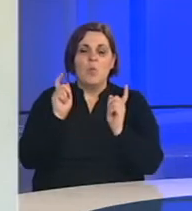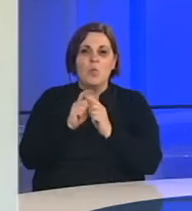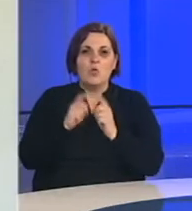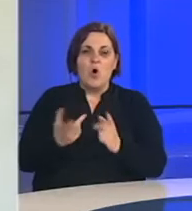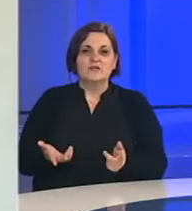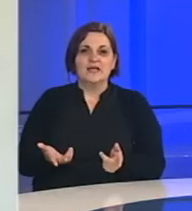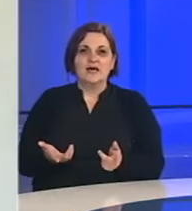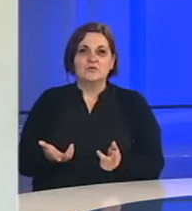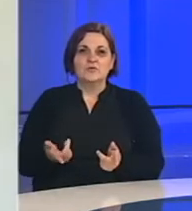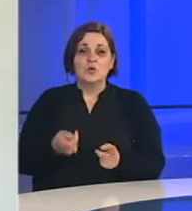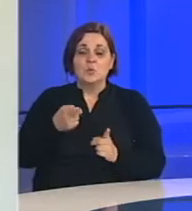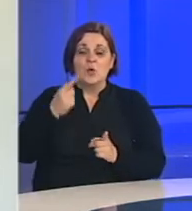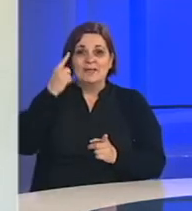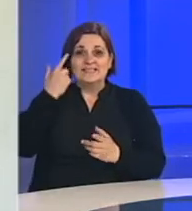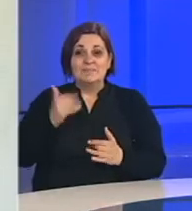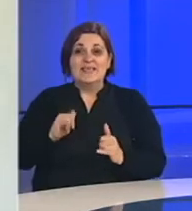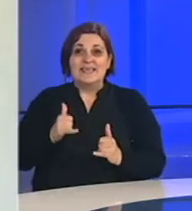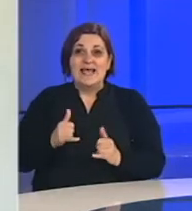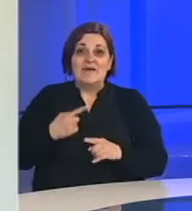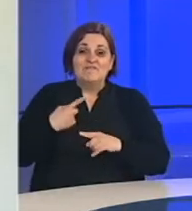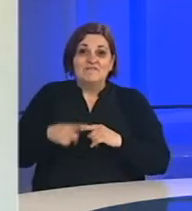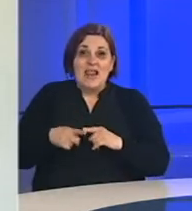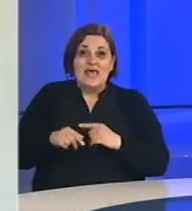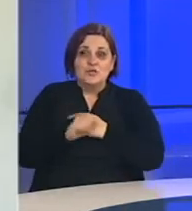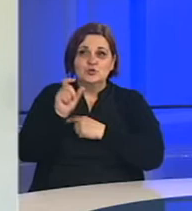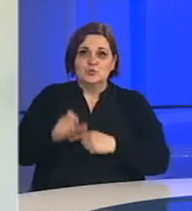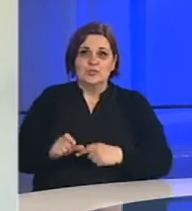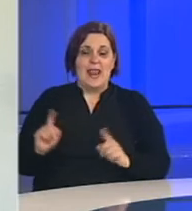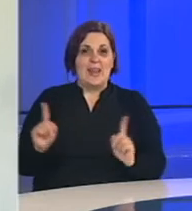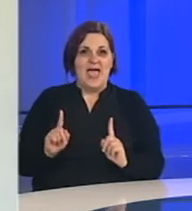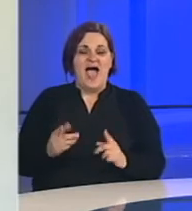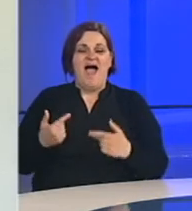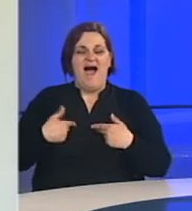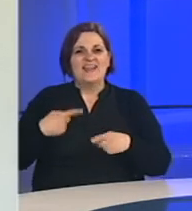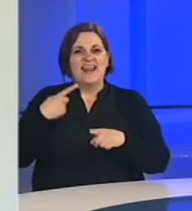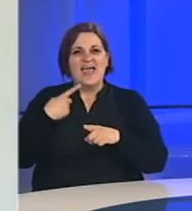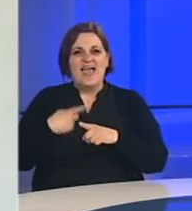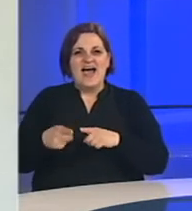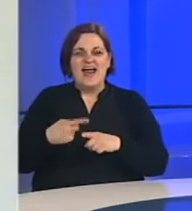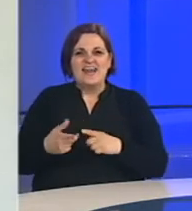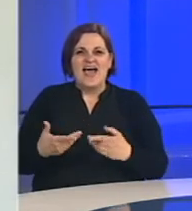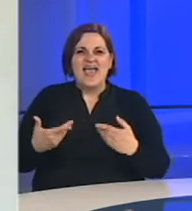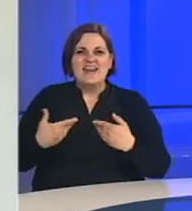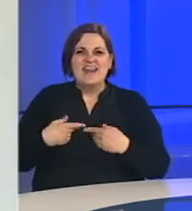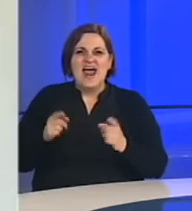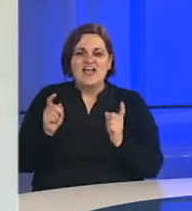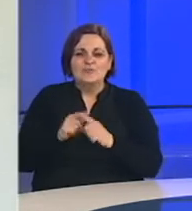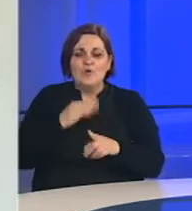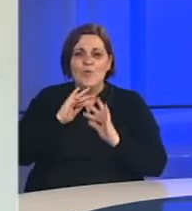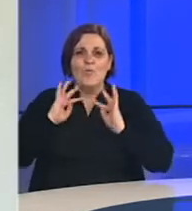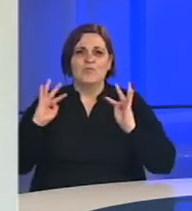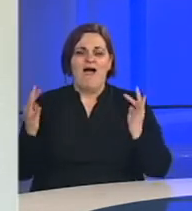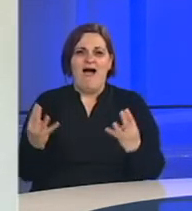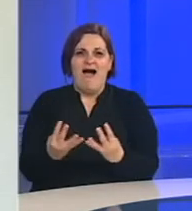smo s njima. Dakle, u tom smislu da li nam nedostaju studenti, ne, ali nam nedostaju naš kontakt učionicu sa